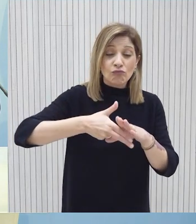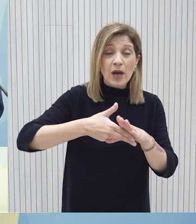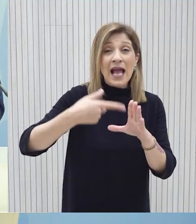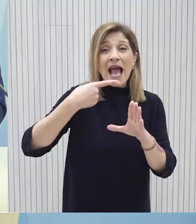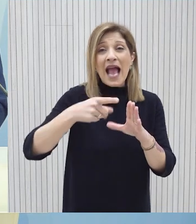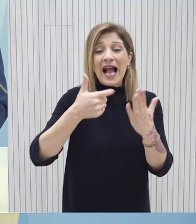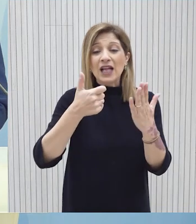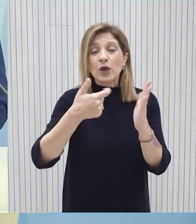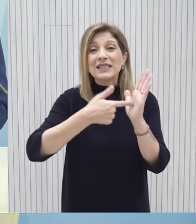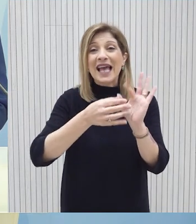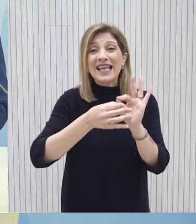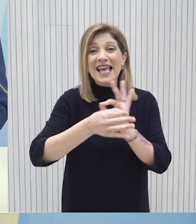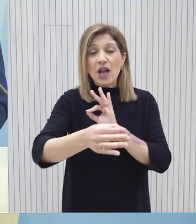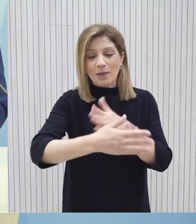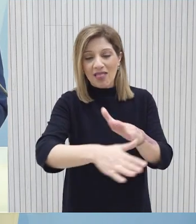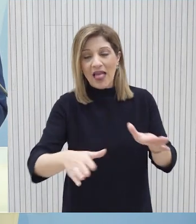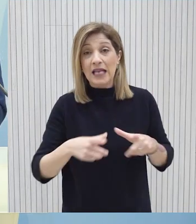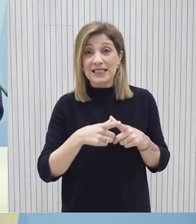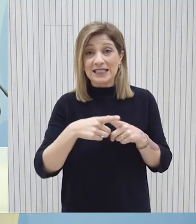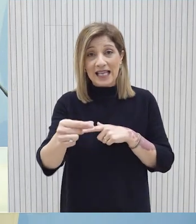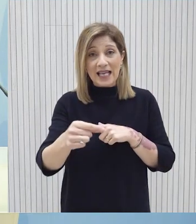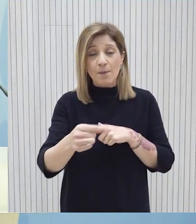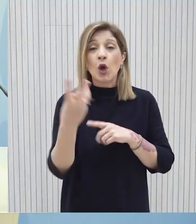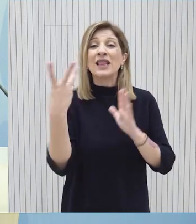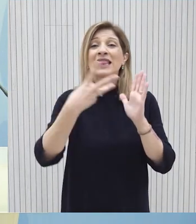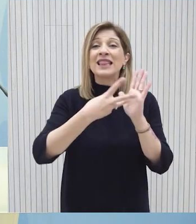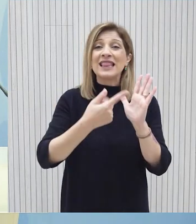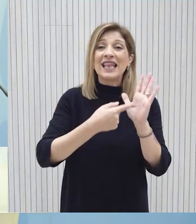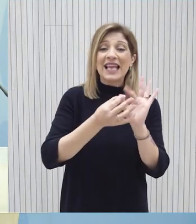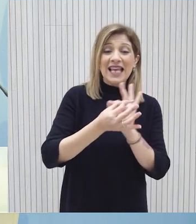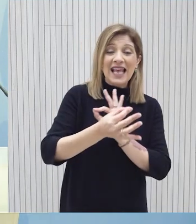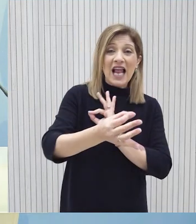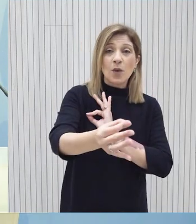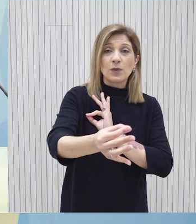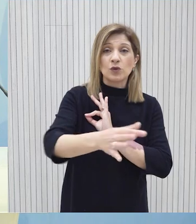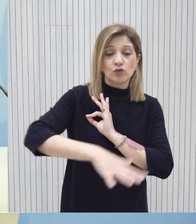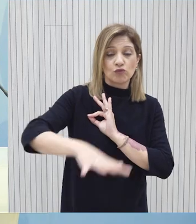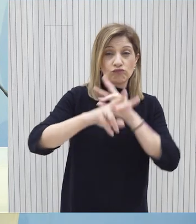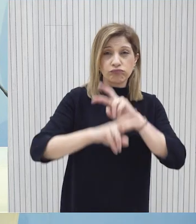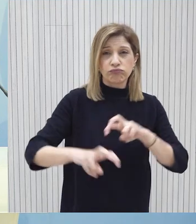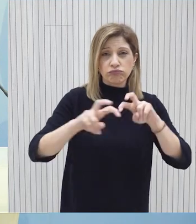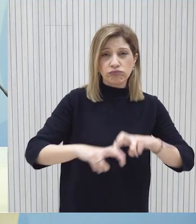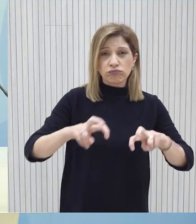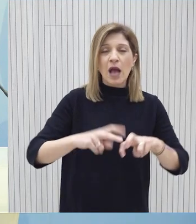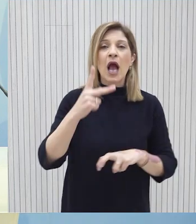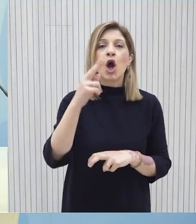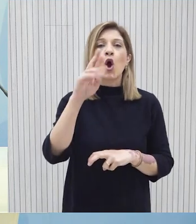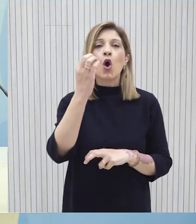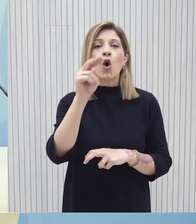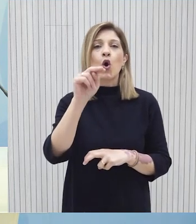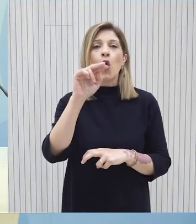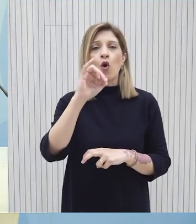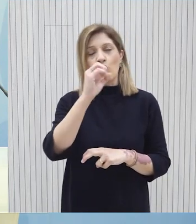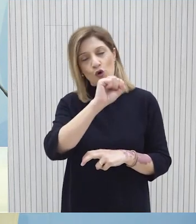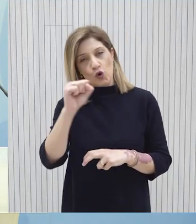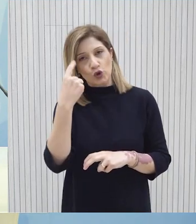160 χιλιομέτρων από τις αχτές της Κύπρου και τριών χιλιομέτρων από την αρχική ερευνητική γεώτρηση Κρόνος 1, κατέδειξε